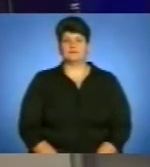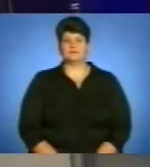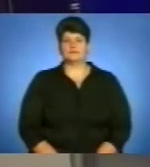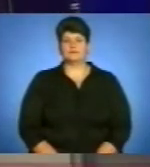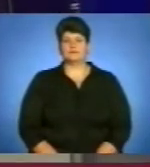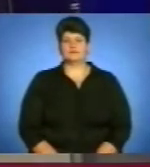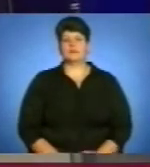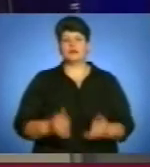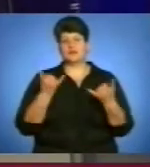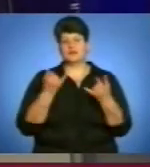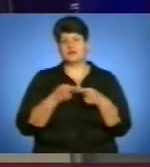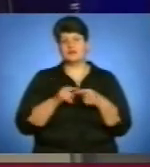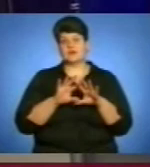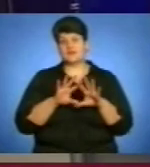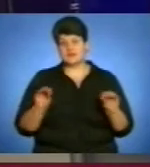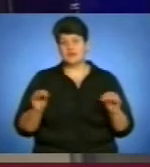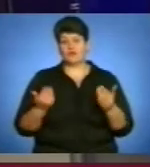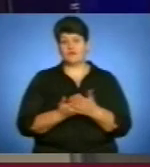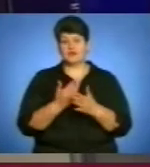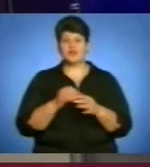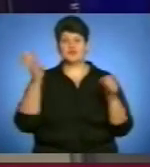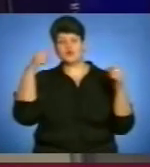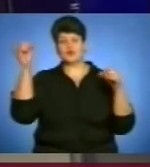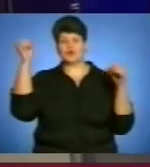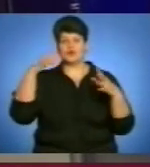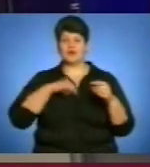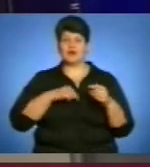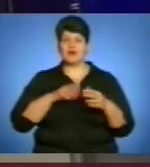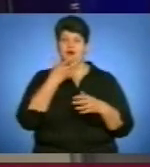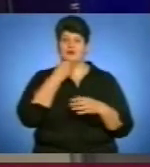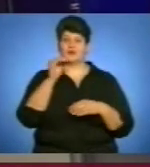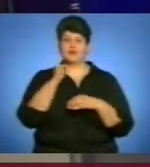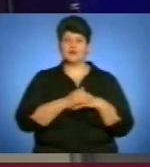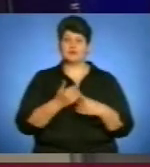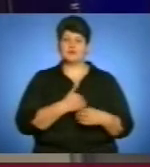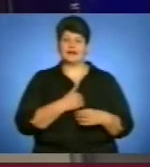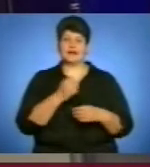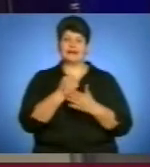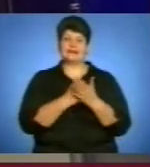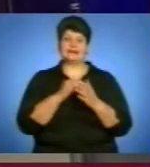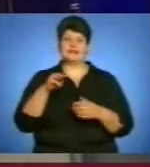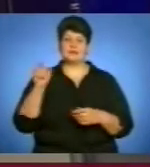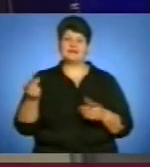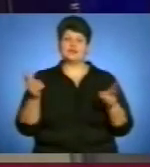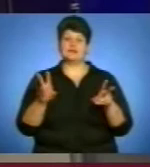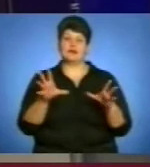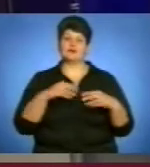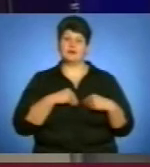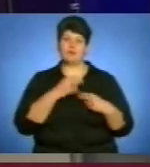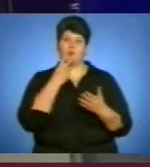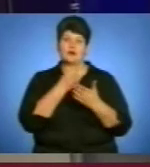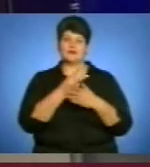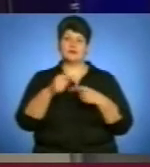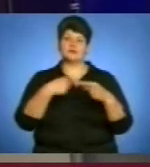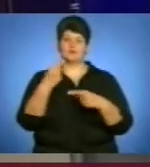На сьогодні це всі новини. Сонячного настрою і гарного вечора бажаю вам канал ТТБ. Залишайтеся разом з нами і побачимось у